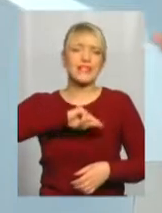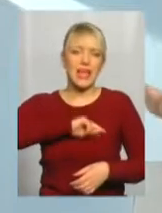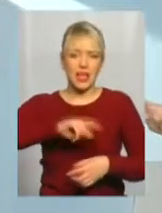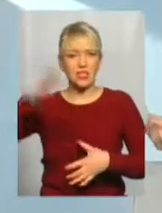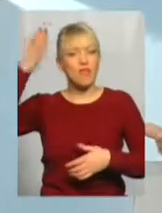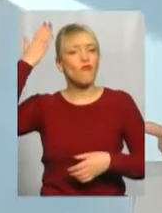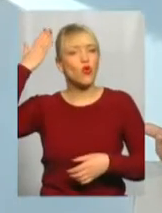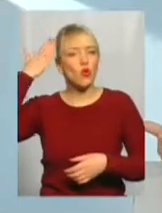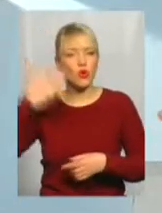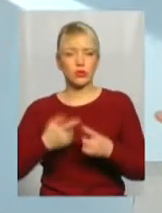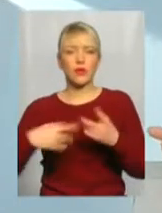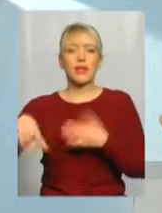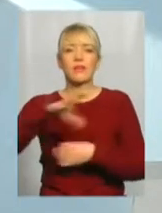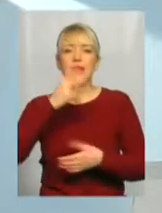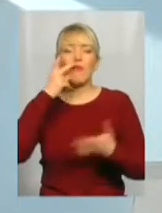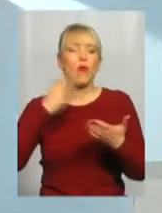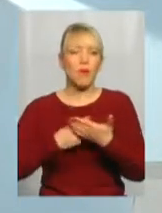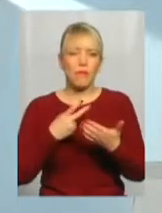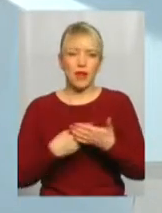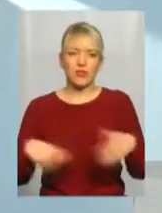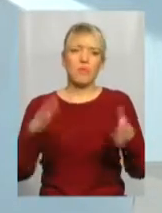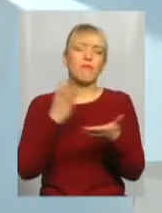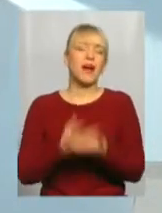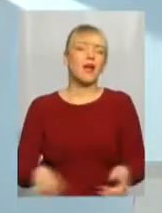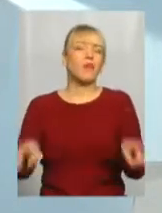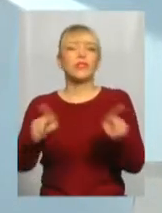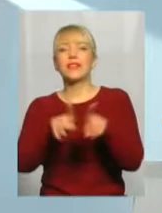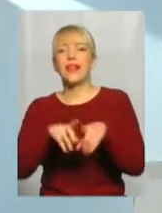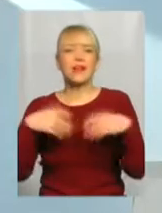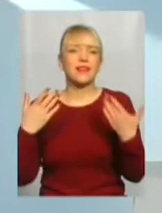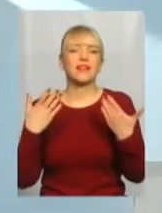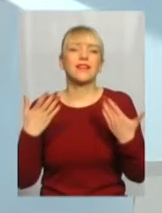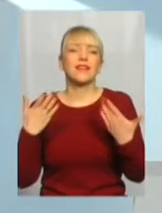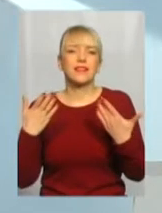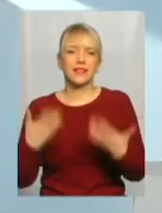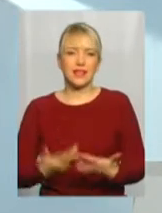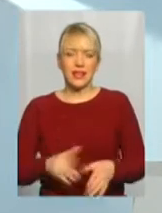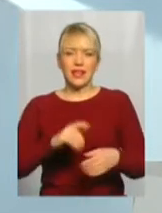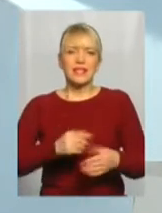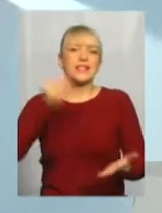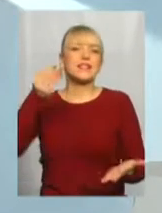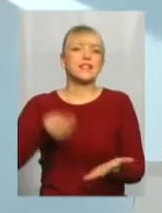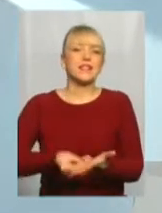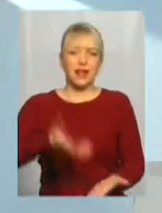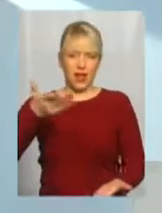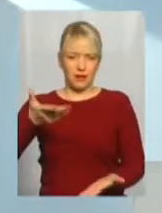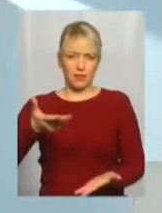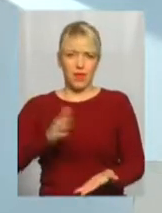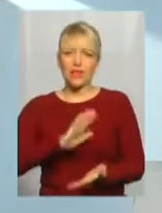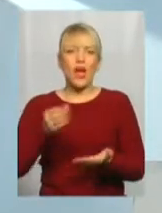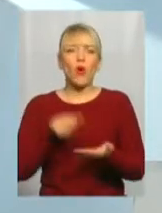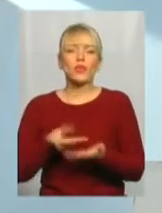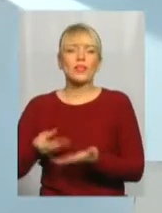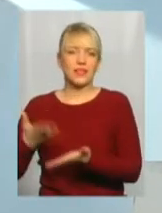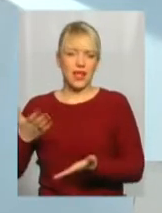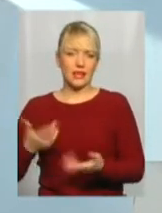І тоді ми всі побачимо, що ми маємо такий, ну такий, такий скарб неоціненний, який